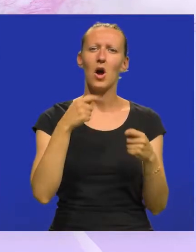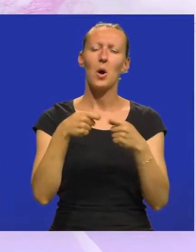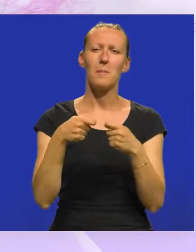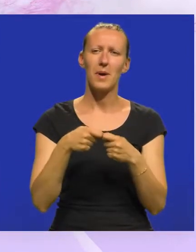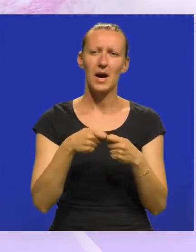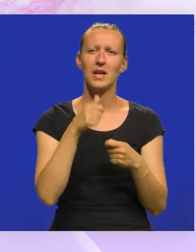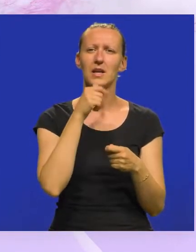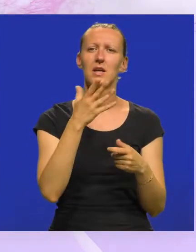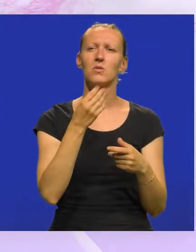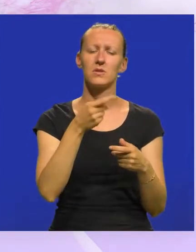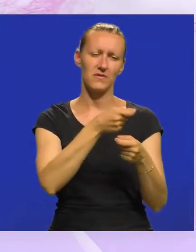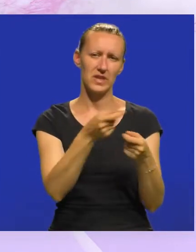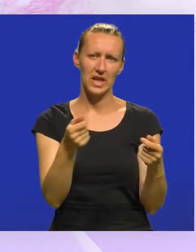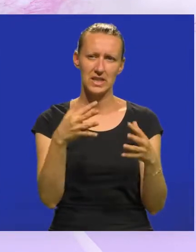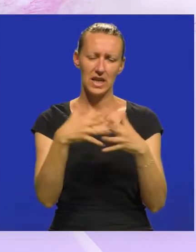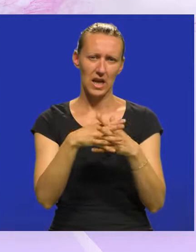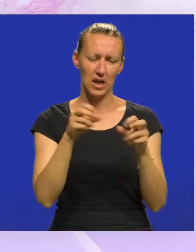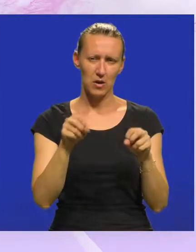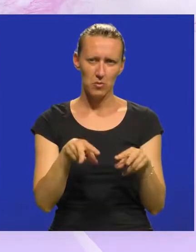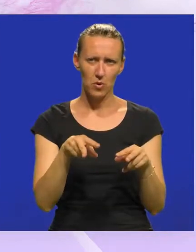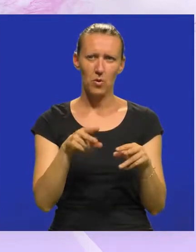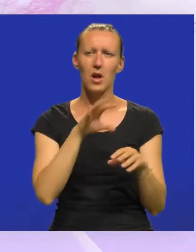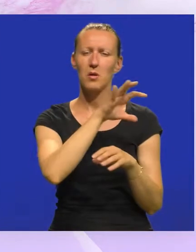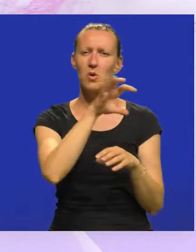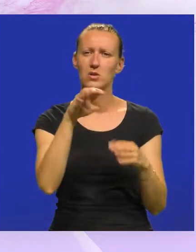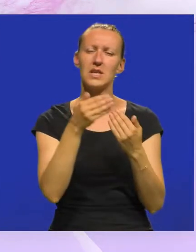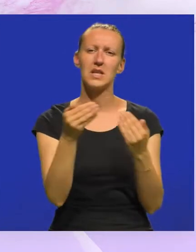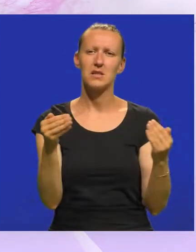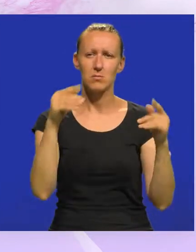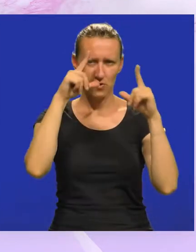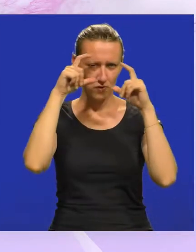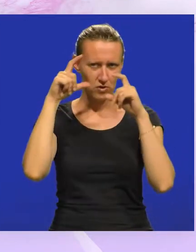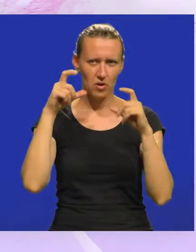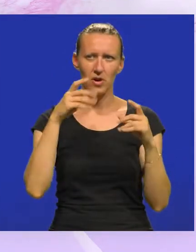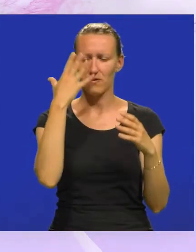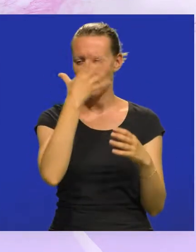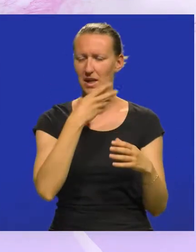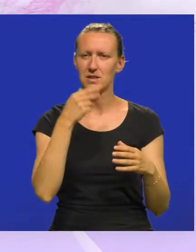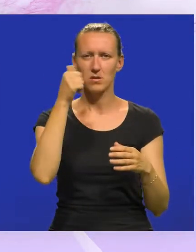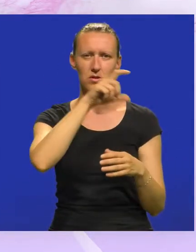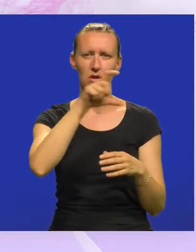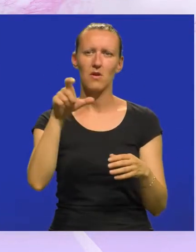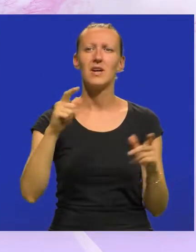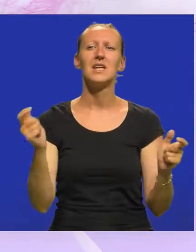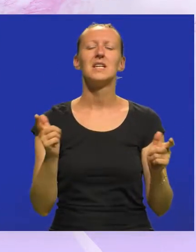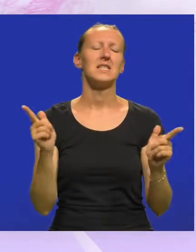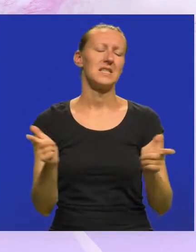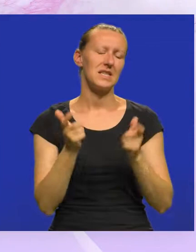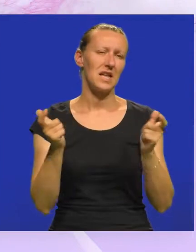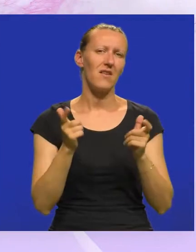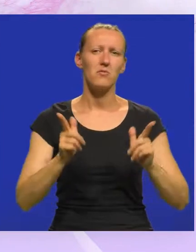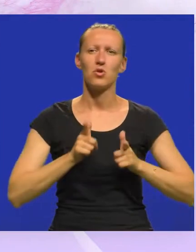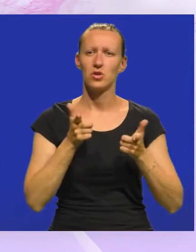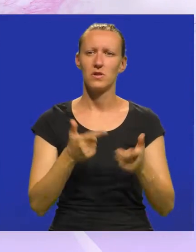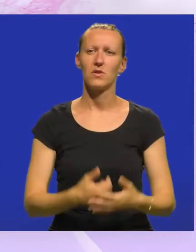partnerom, te uz sufinanciranje grada Pula, postavilo je izložbu fotografija portreta pod nazivom Slavimo život.